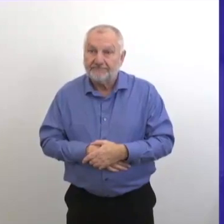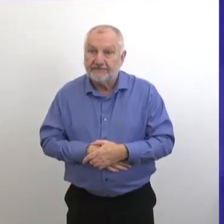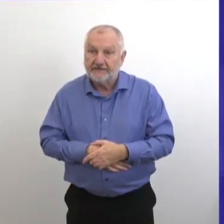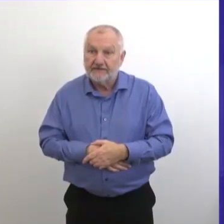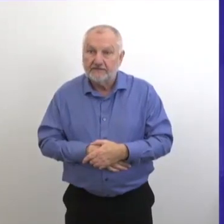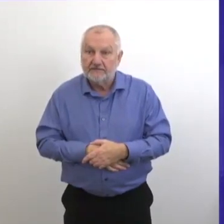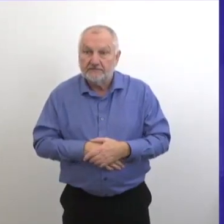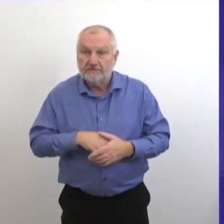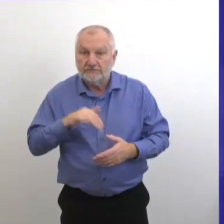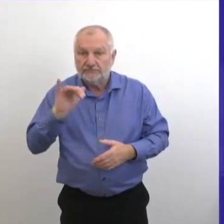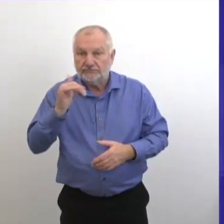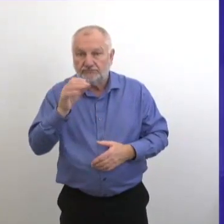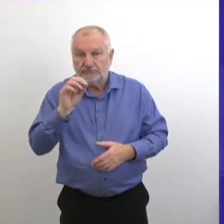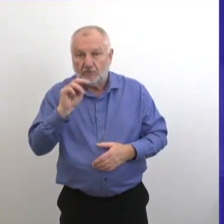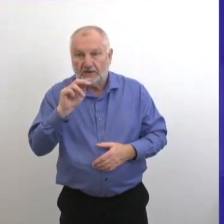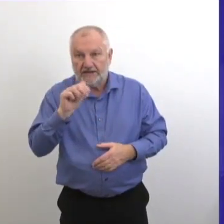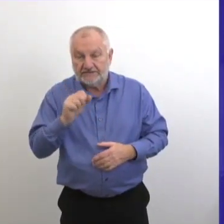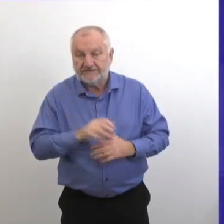jeunesse de CETI.